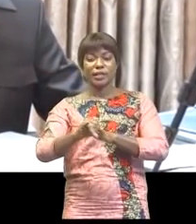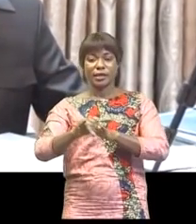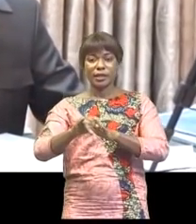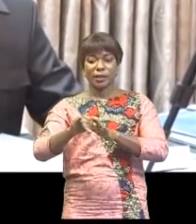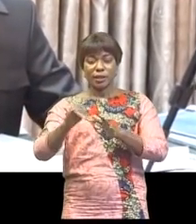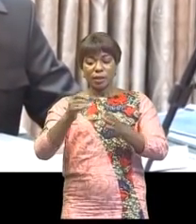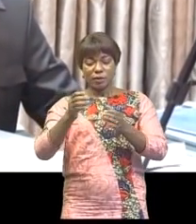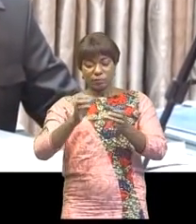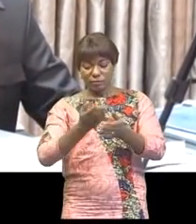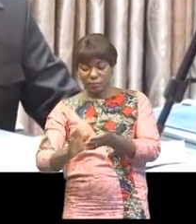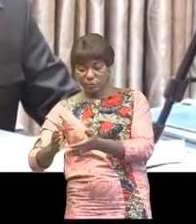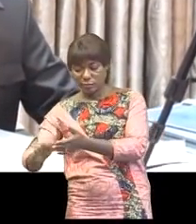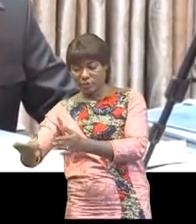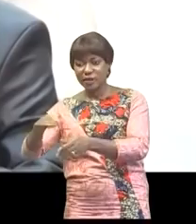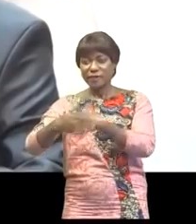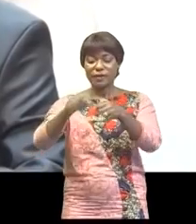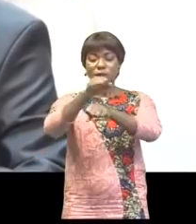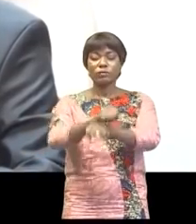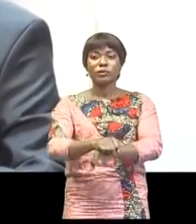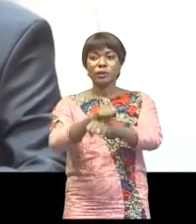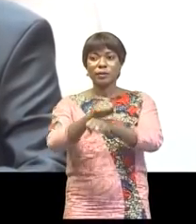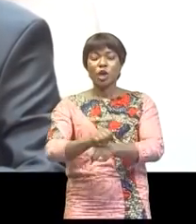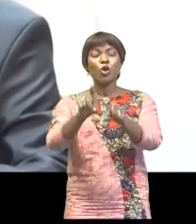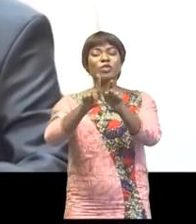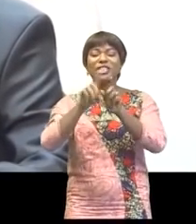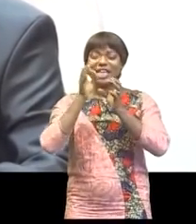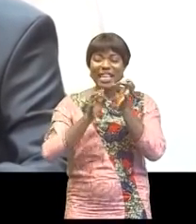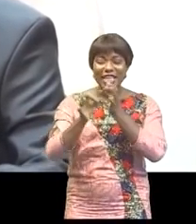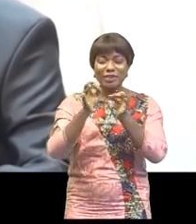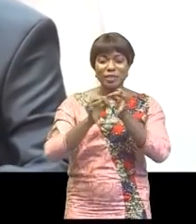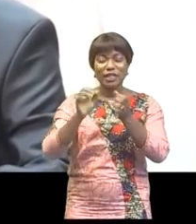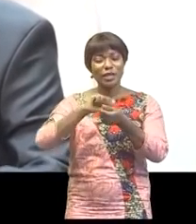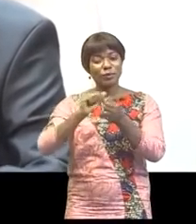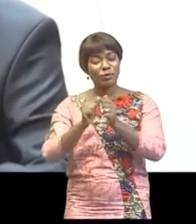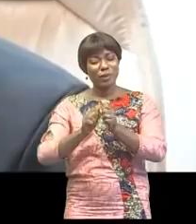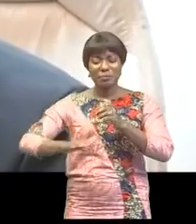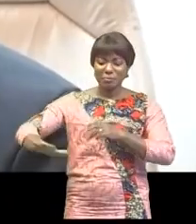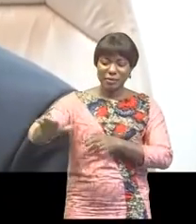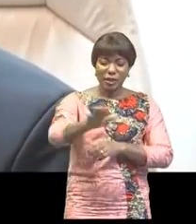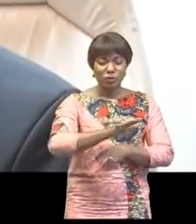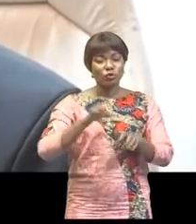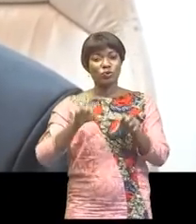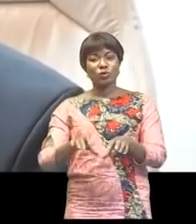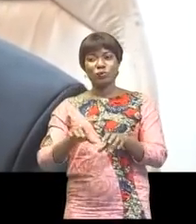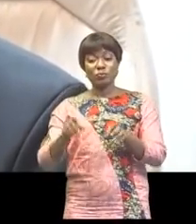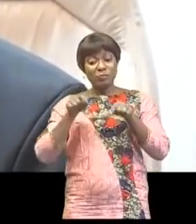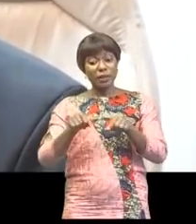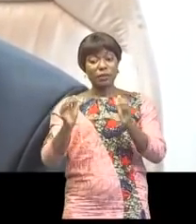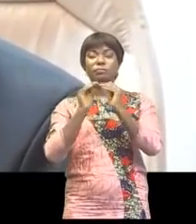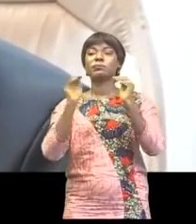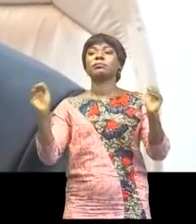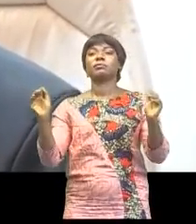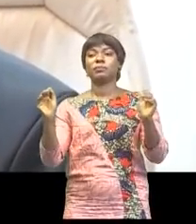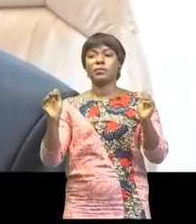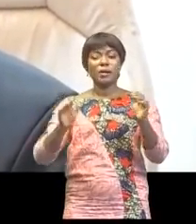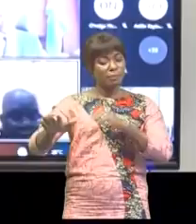décentralisation et affaires coutumières, a brossé l'état du territoire national qui reste calme sur toute son